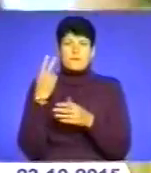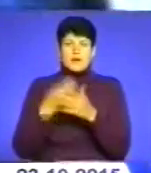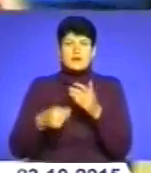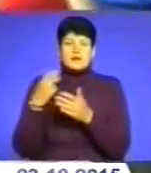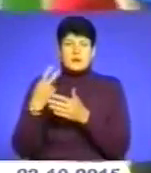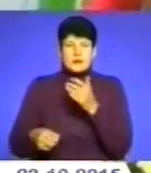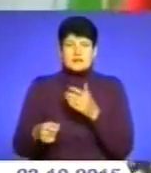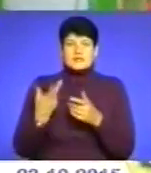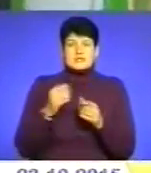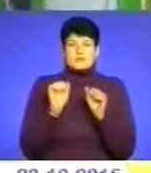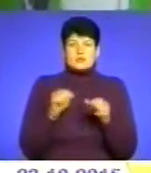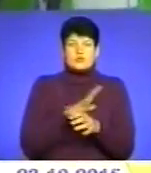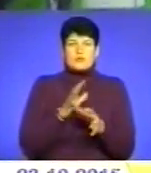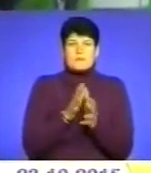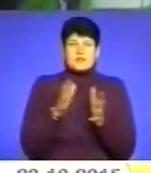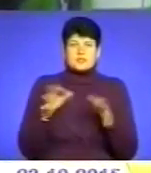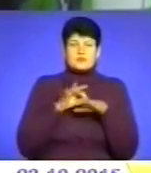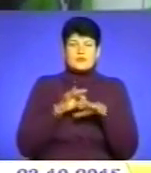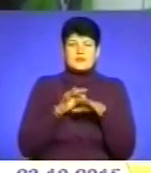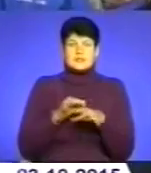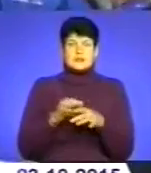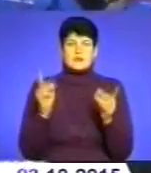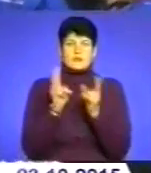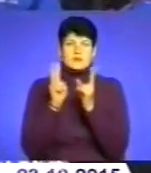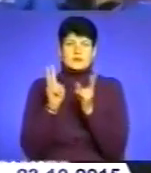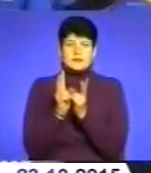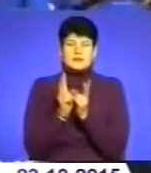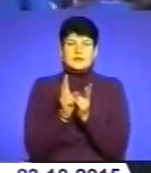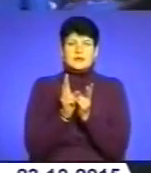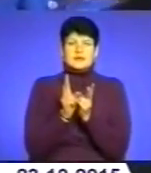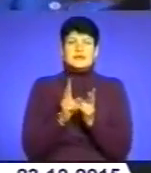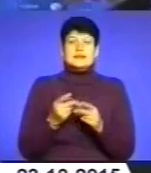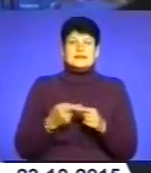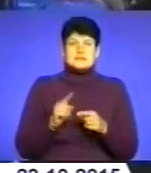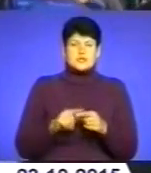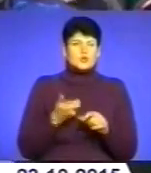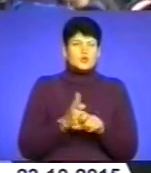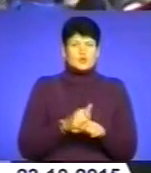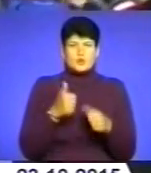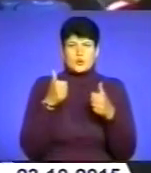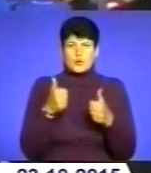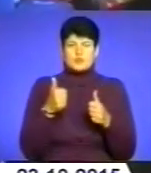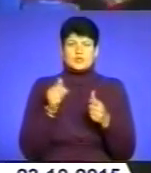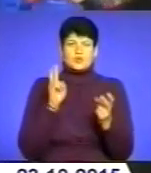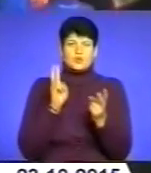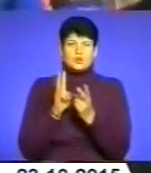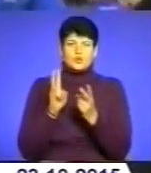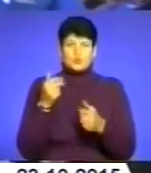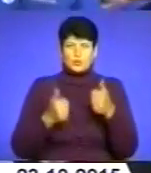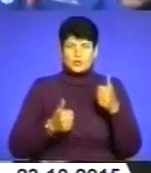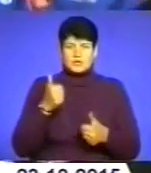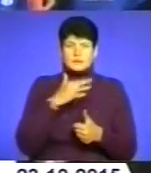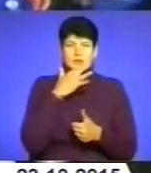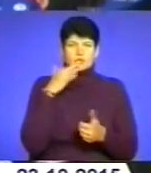більше поєдинки та отримати досвід боротьби. Це дуже хороший турнір, тому що багато учасників